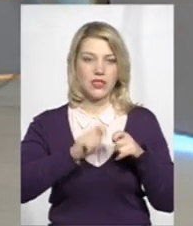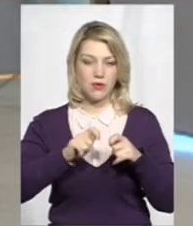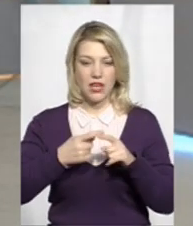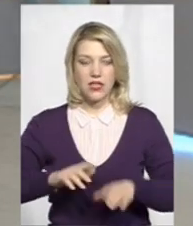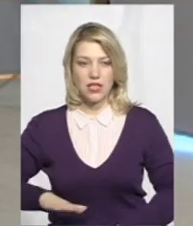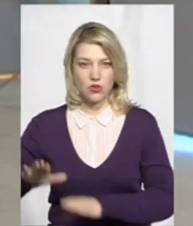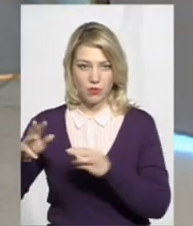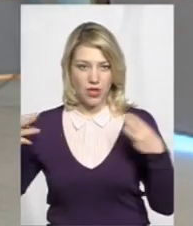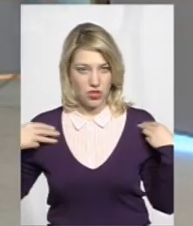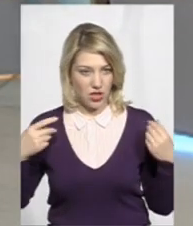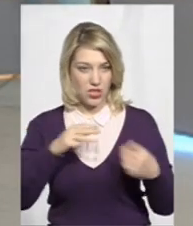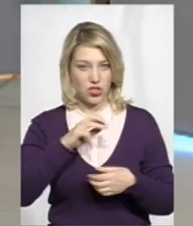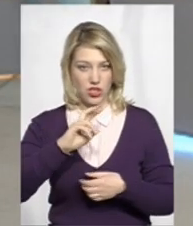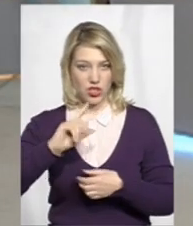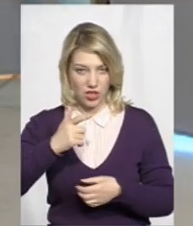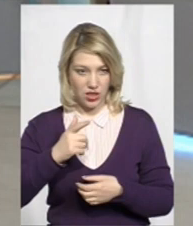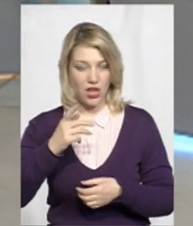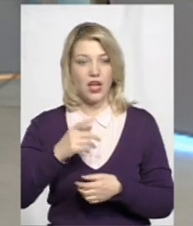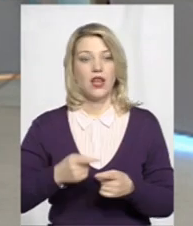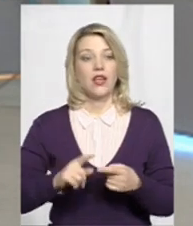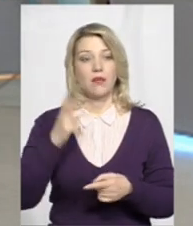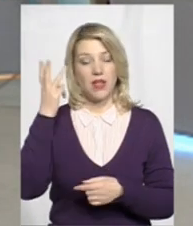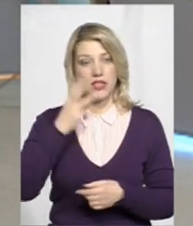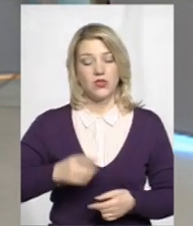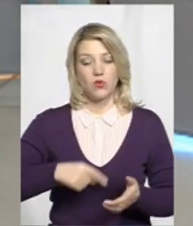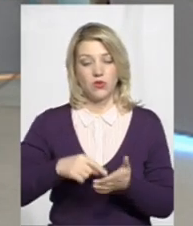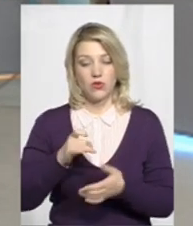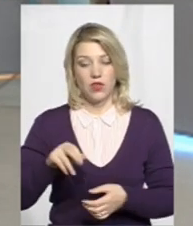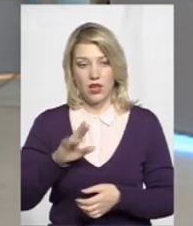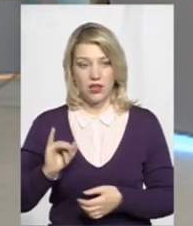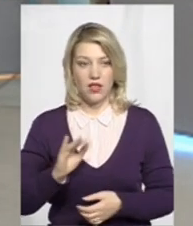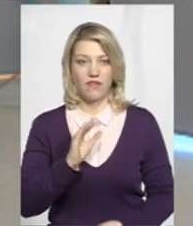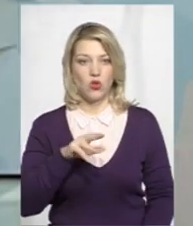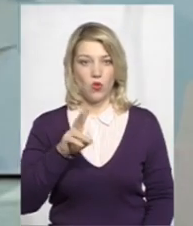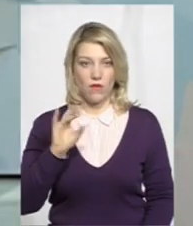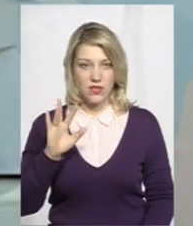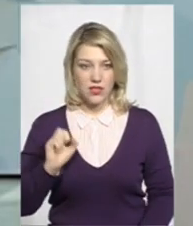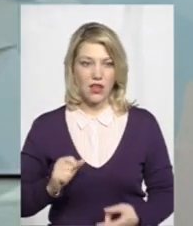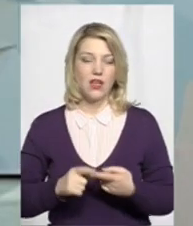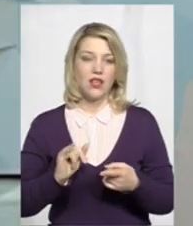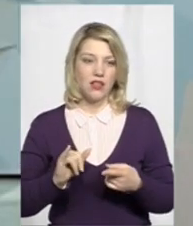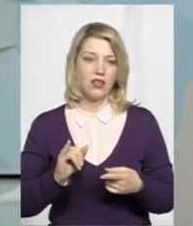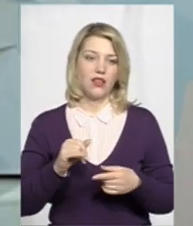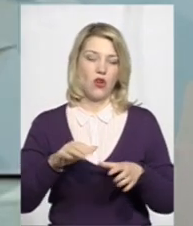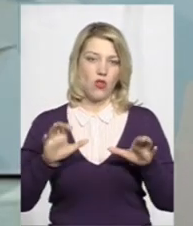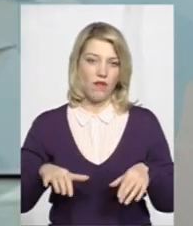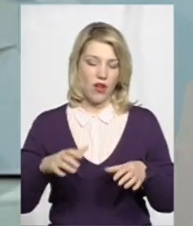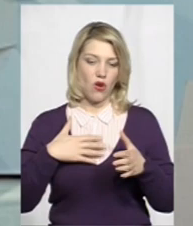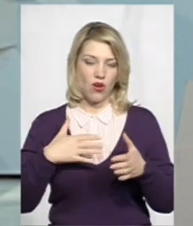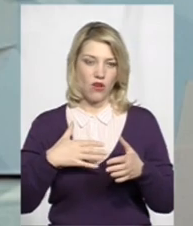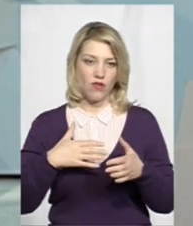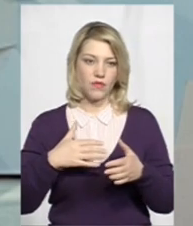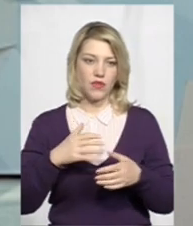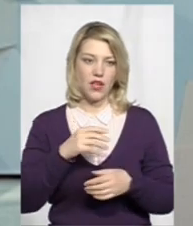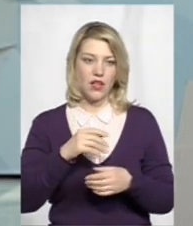заступниця начальника управління житлово-комунального господарства Хмельницької міської ради Наталія Вітковська і голова громадської організації